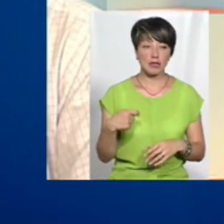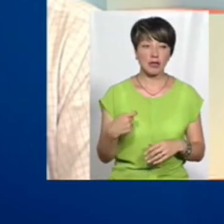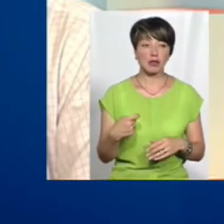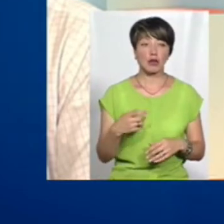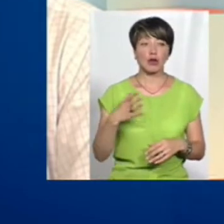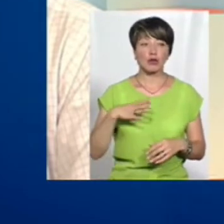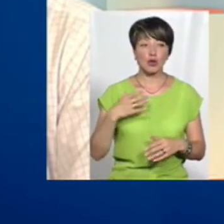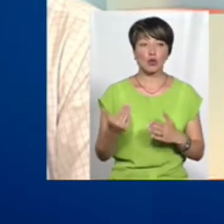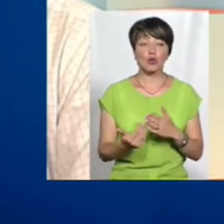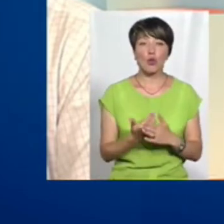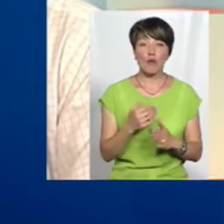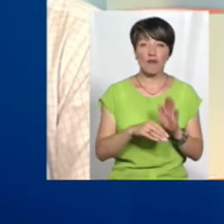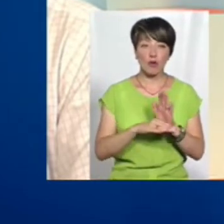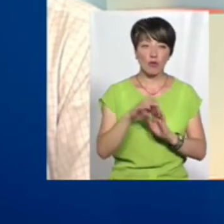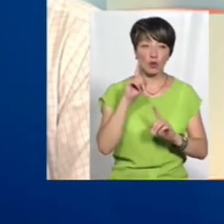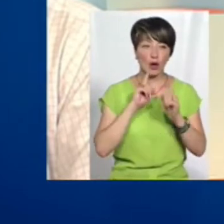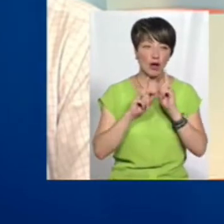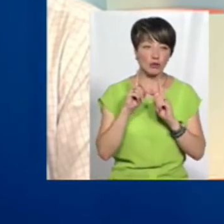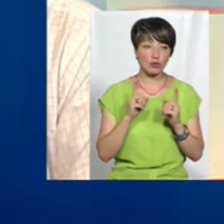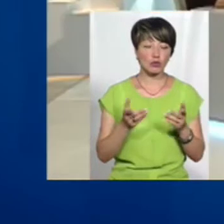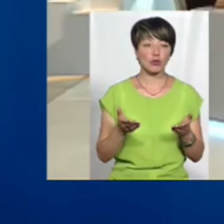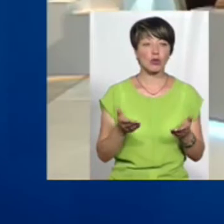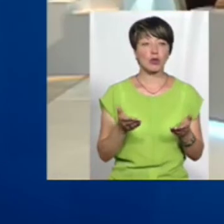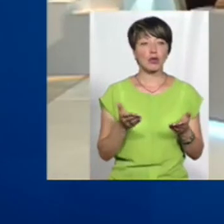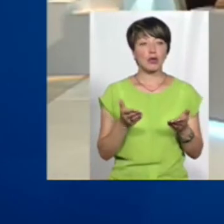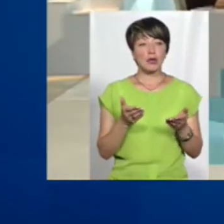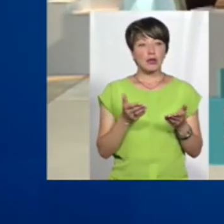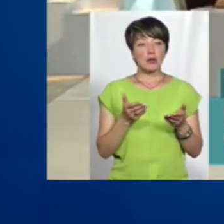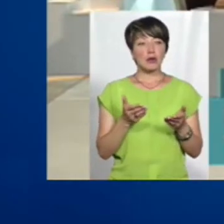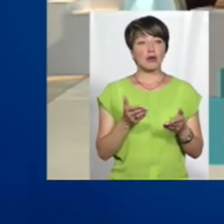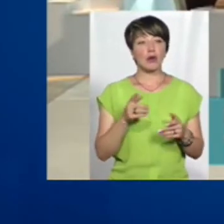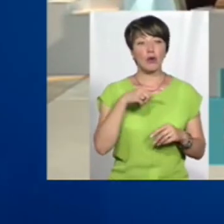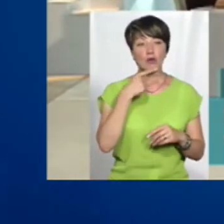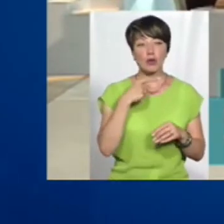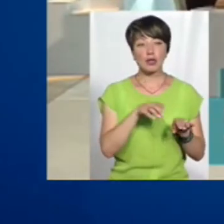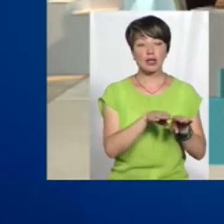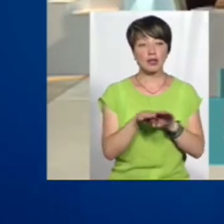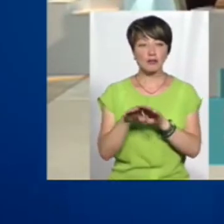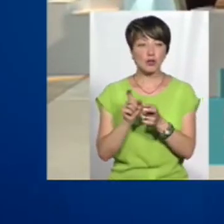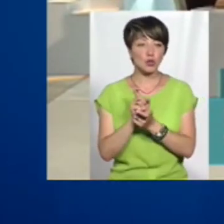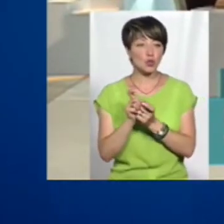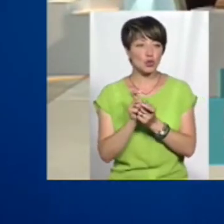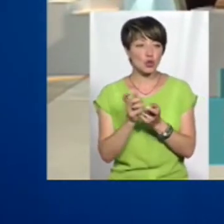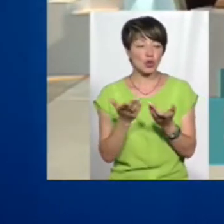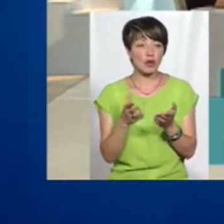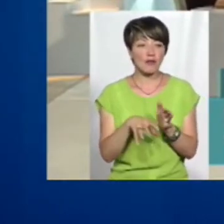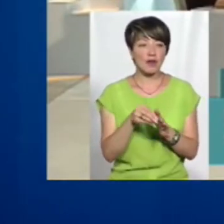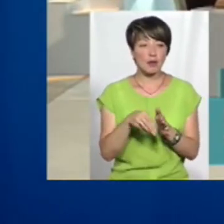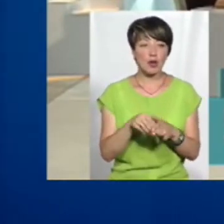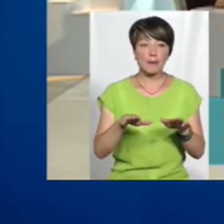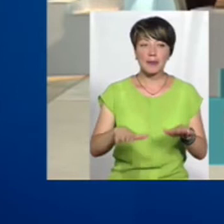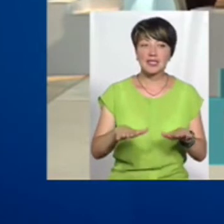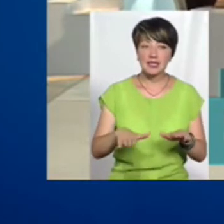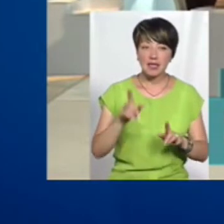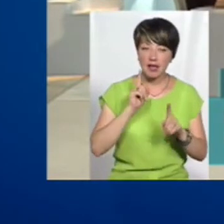очікуємо наступну, нову Верховну Раду, говорить на рівні чуток про вибори до